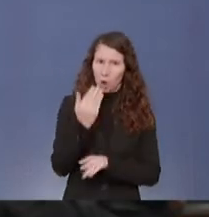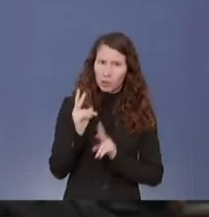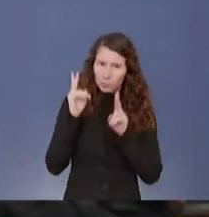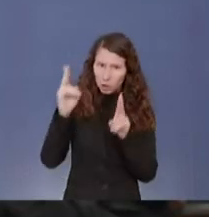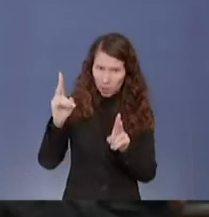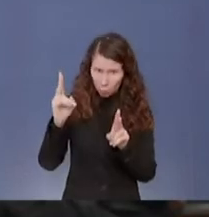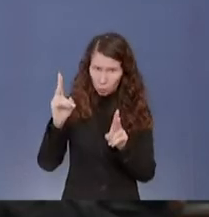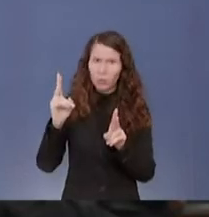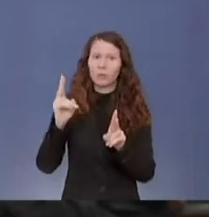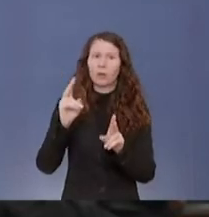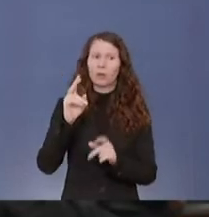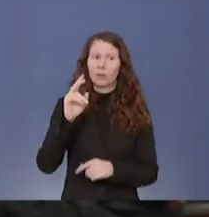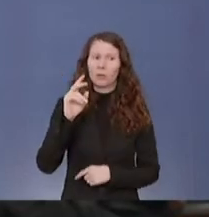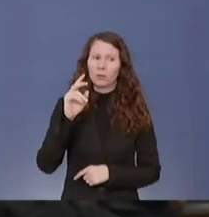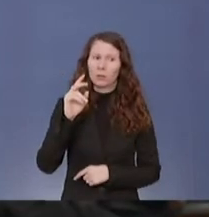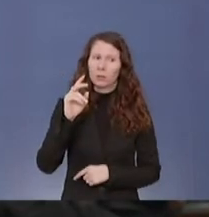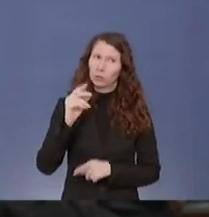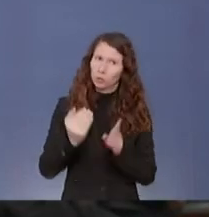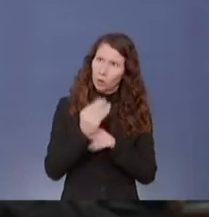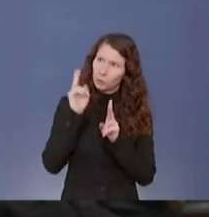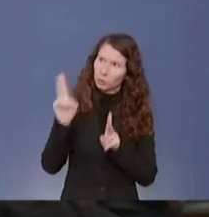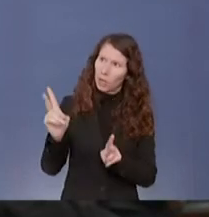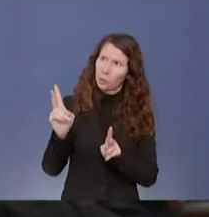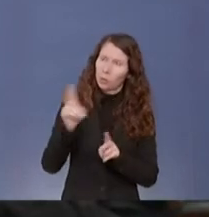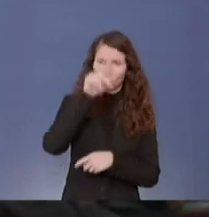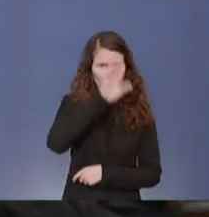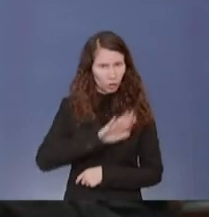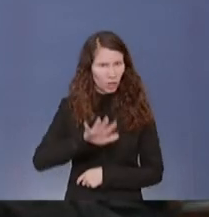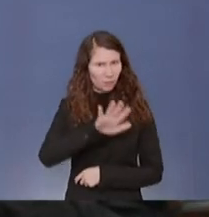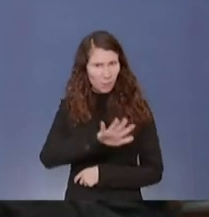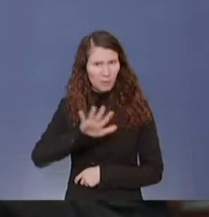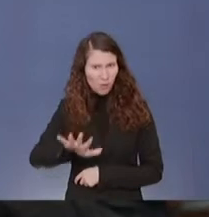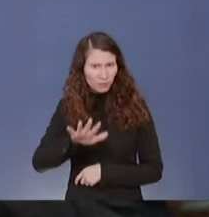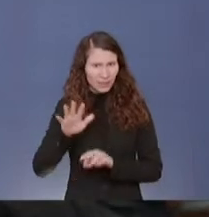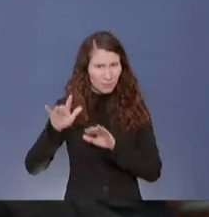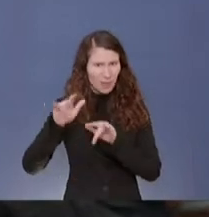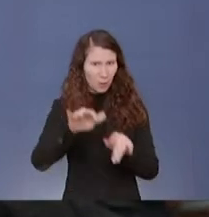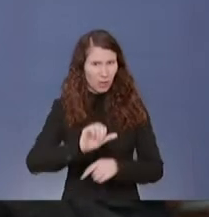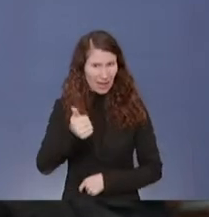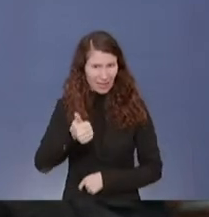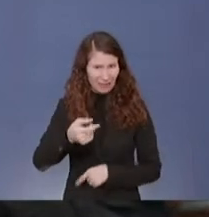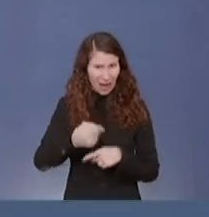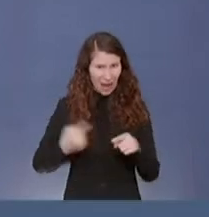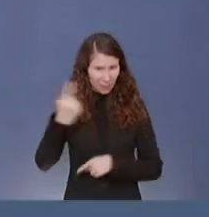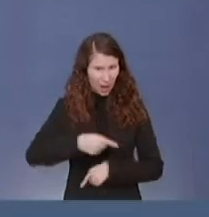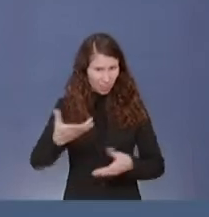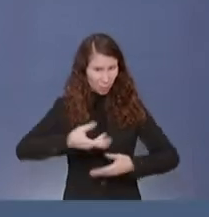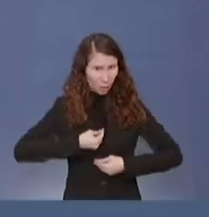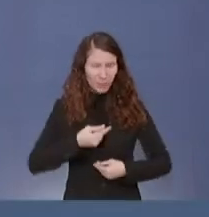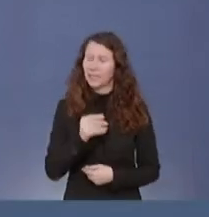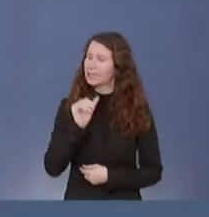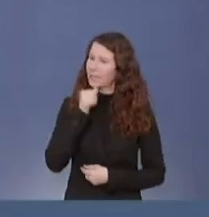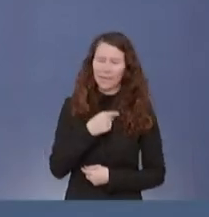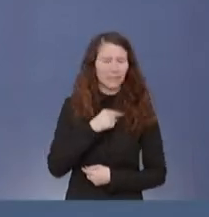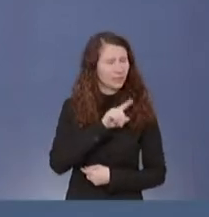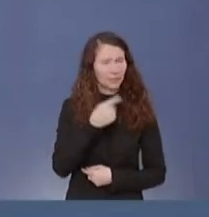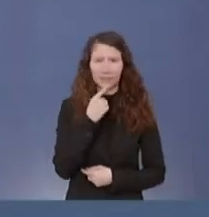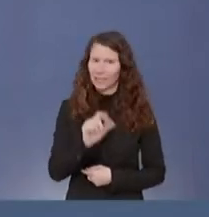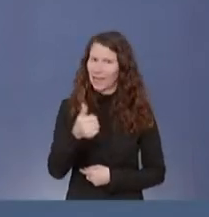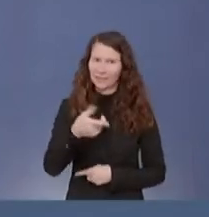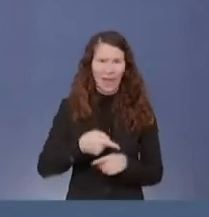bekommt Deutschland 55 Millionen noch im ersten Halbjahr? Ich sage nicht im ersten Halbjahr, insgesamt.